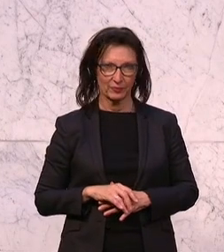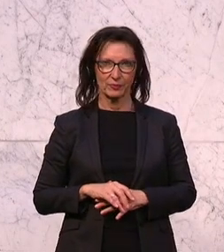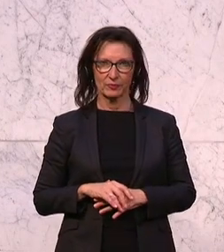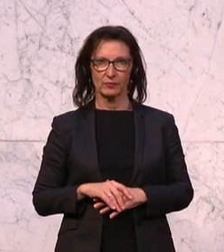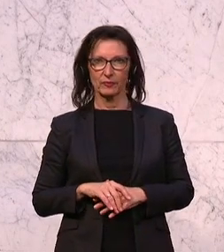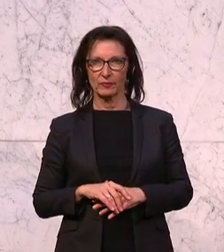sein könnte.